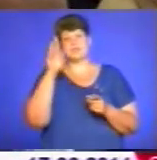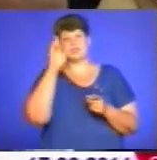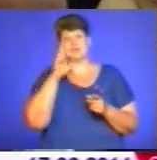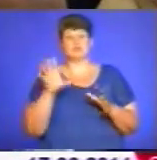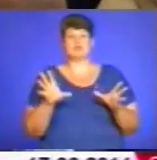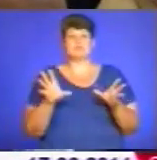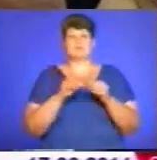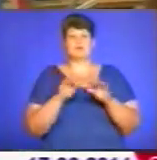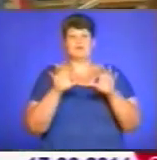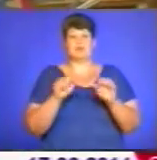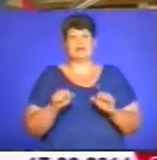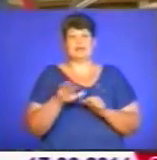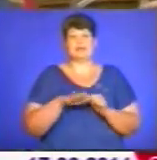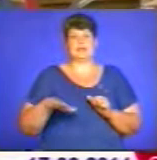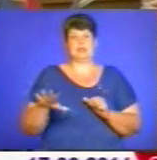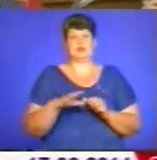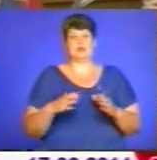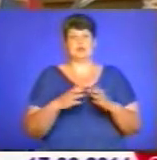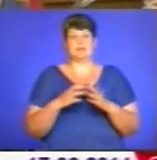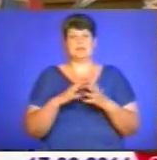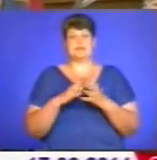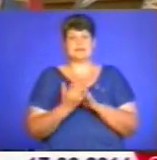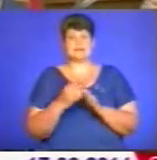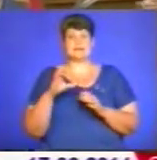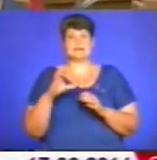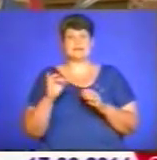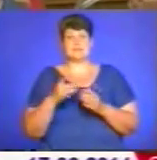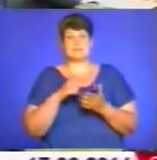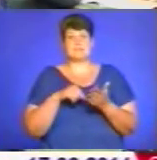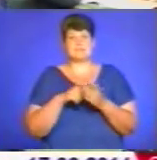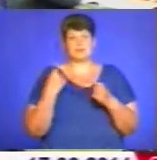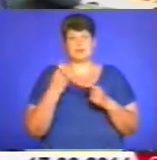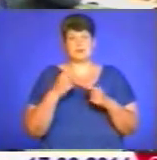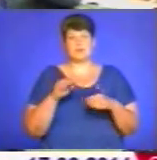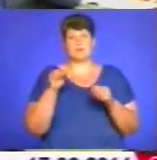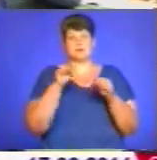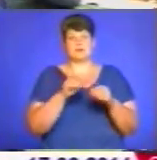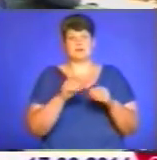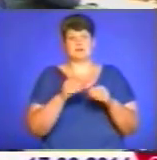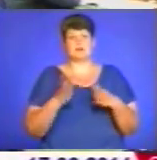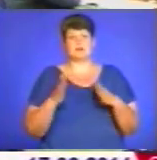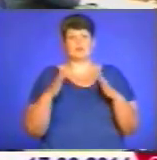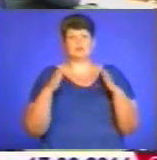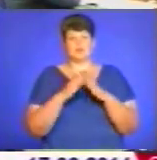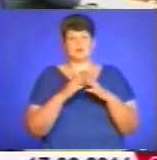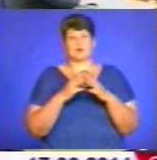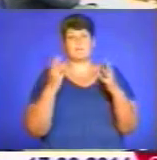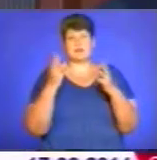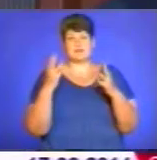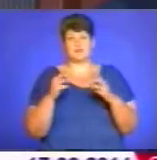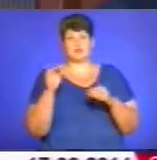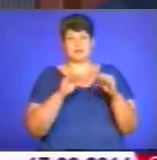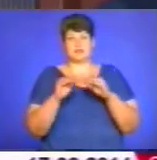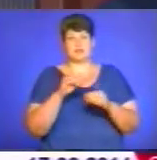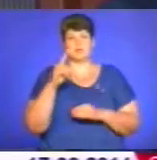до спільної власності територіальних громад, сіл, селищ, міст області поставили на баланс будинок паливного складу, що у Збаражі.